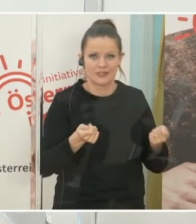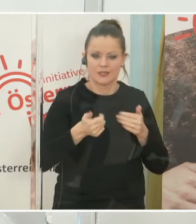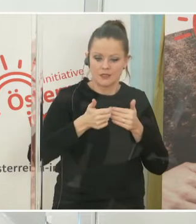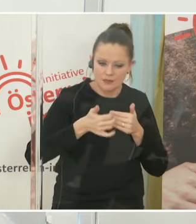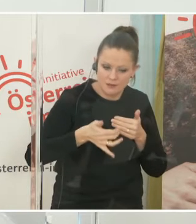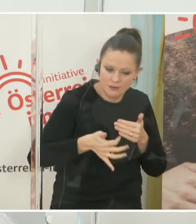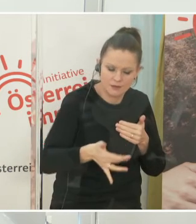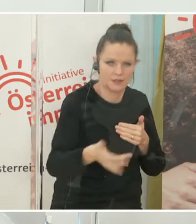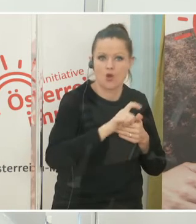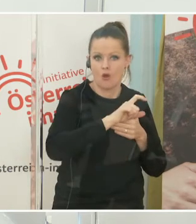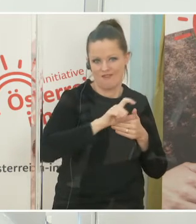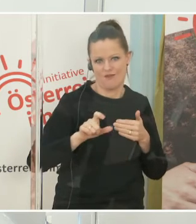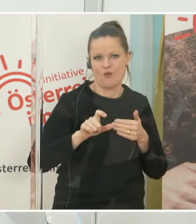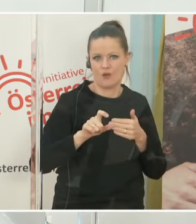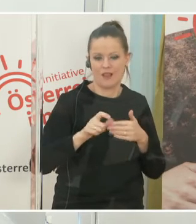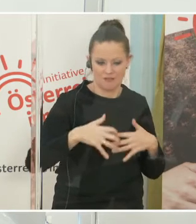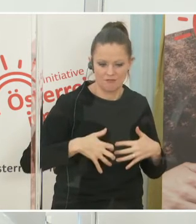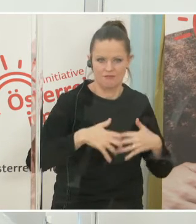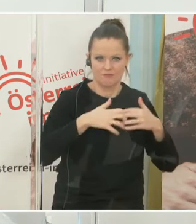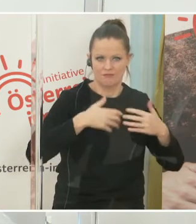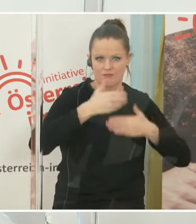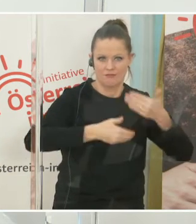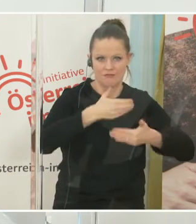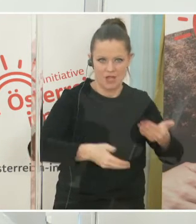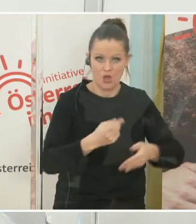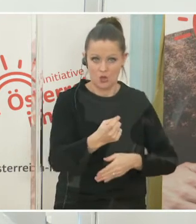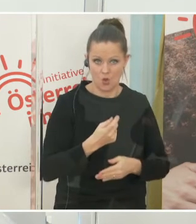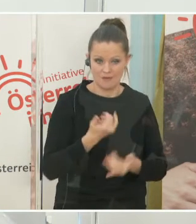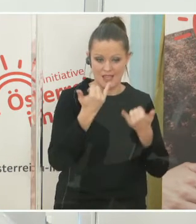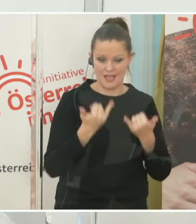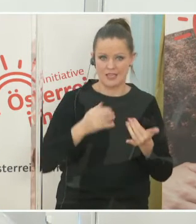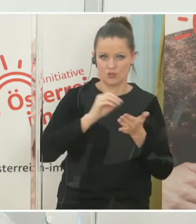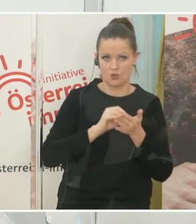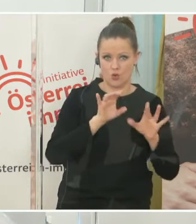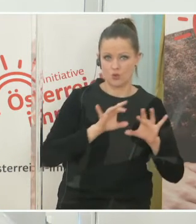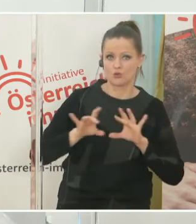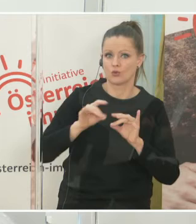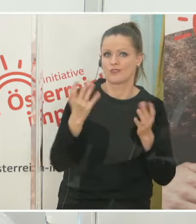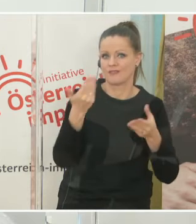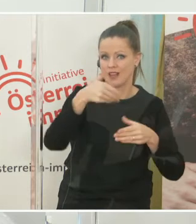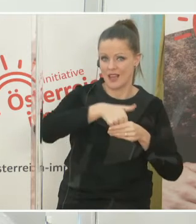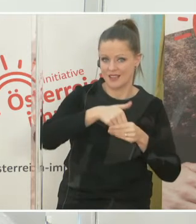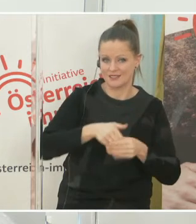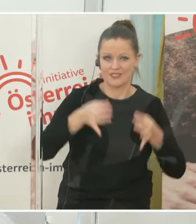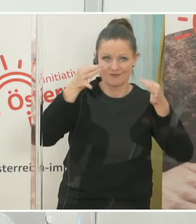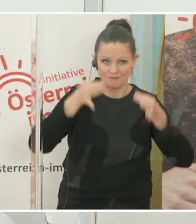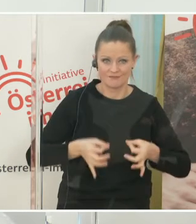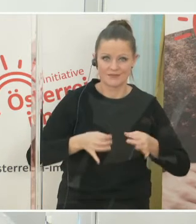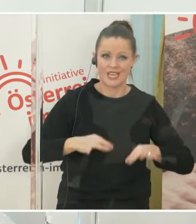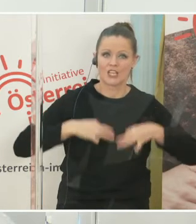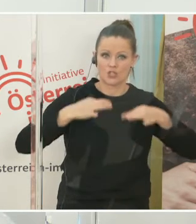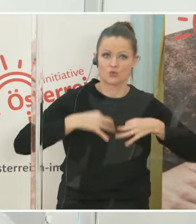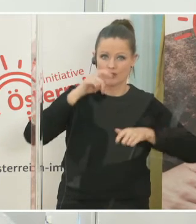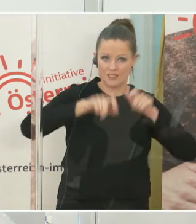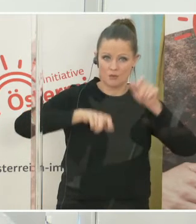Wochen erstellt werden. Momentan sind wir auch damit beschäftigt, das entsprechende Gesundheitspersonal